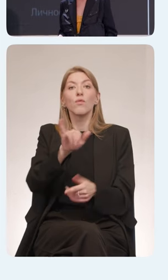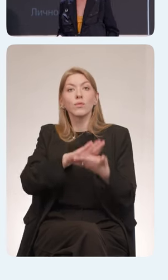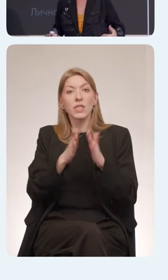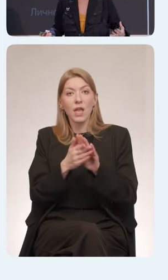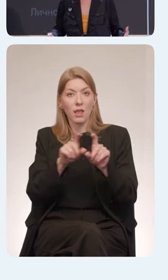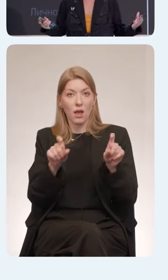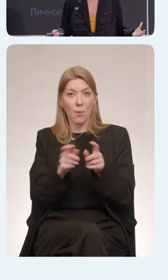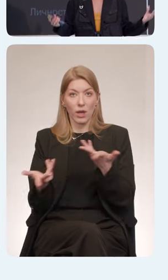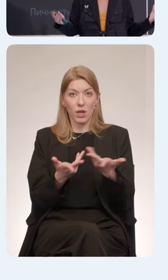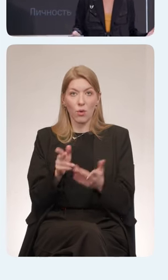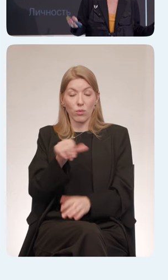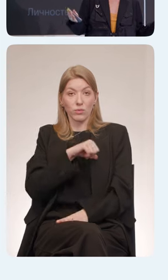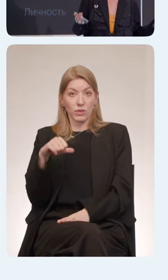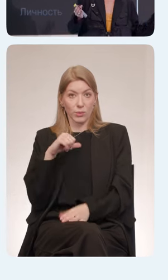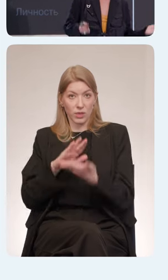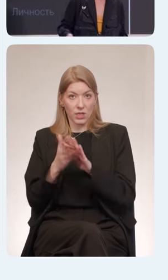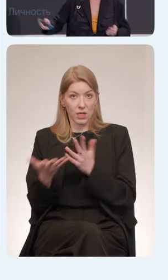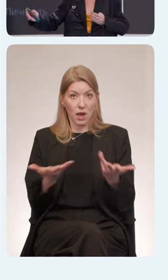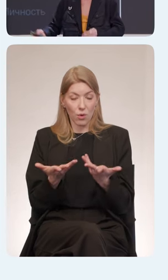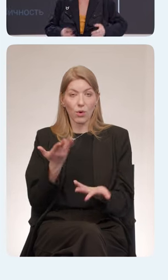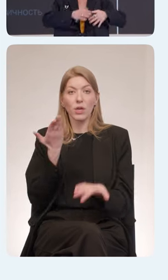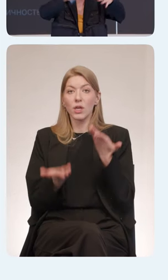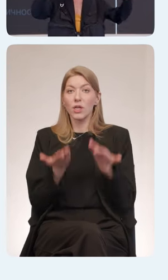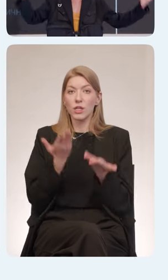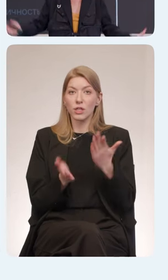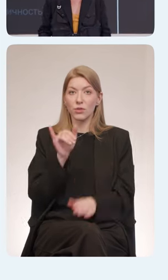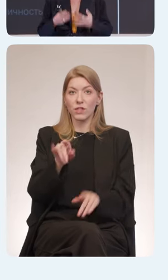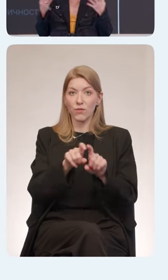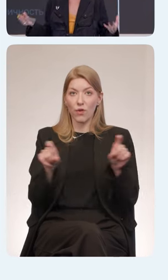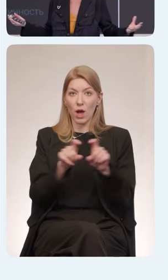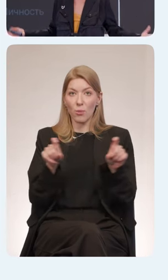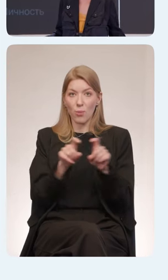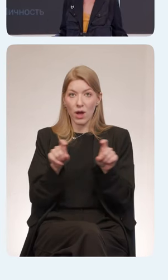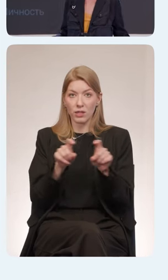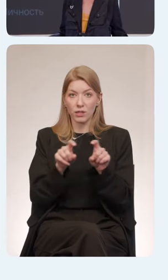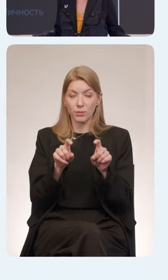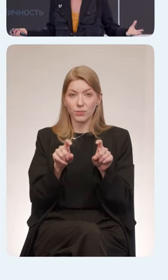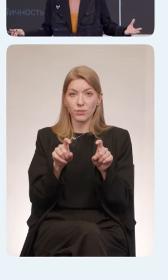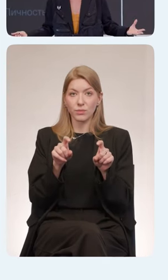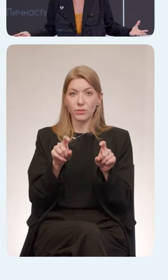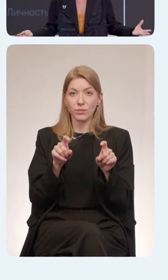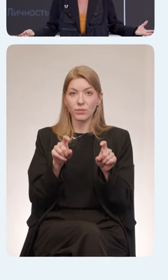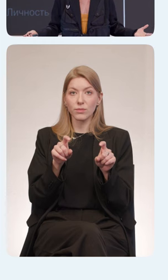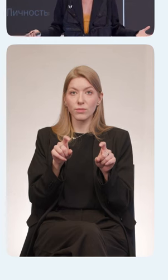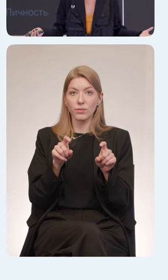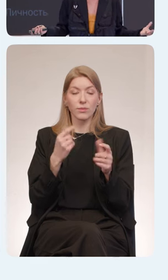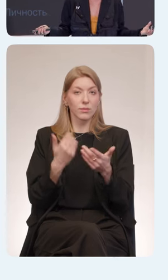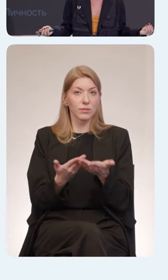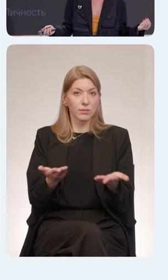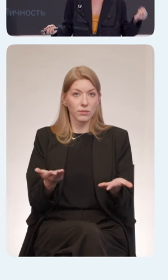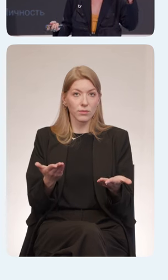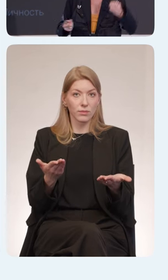компании. Если в вашей компании очень все плохо с тем, чтобы вообще она существовала экономически, то, ребята,